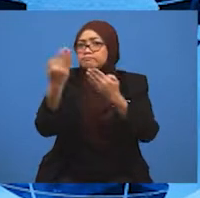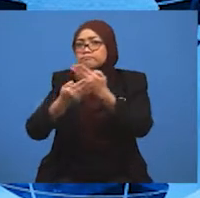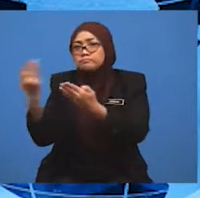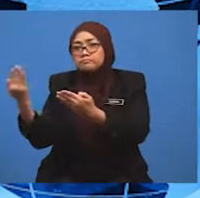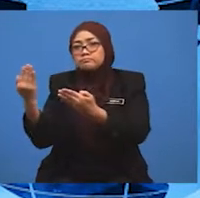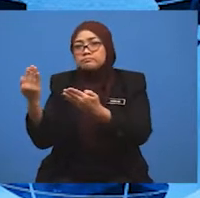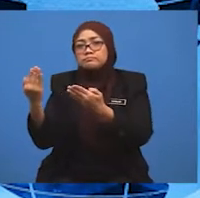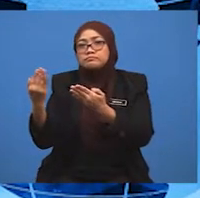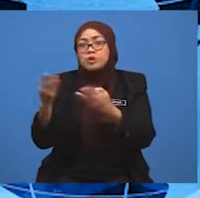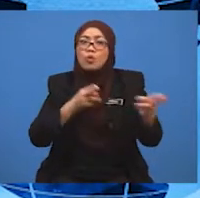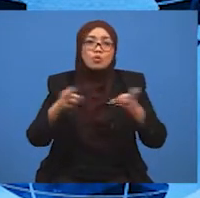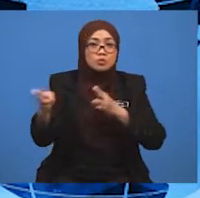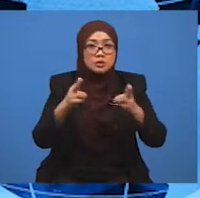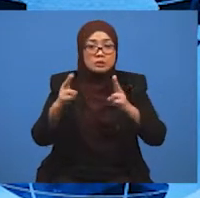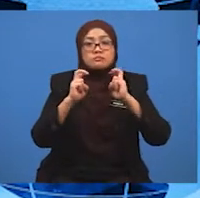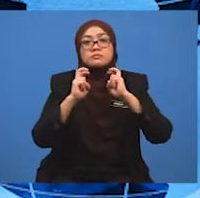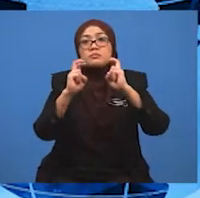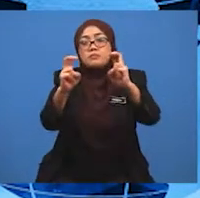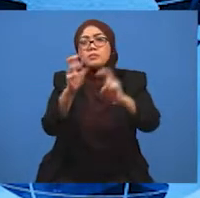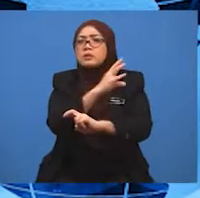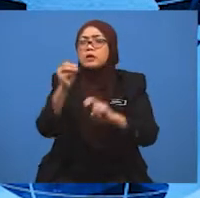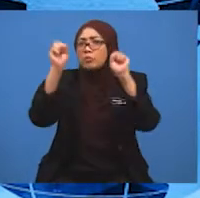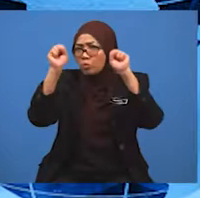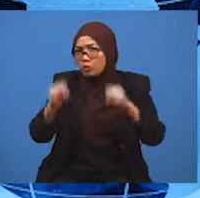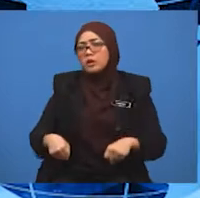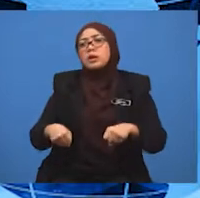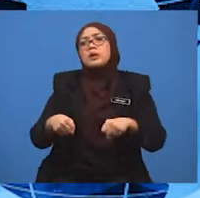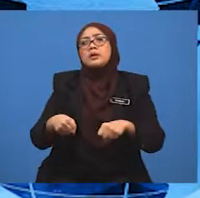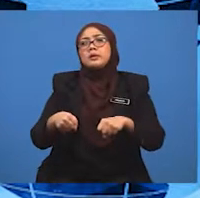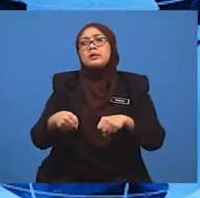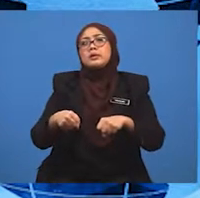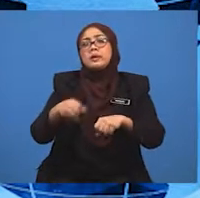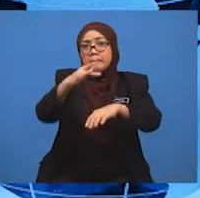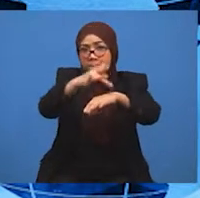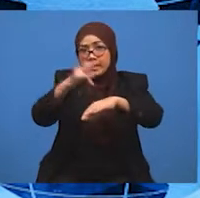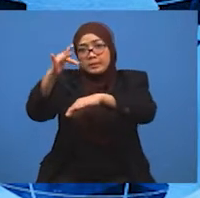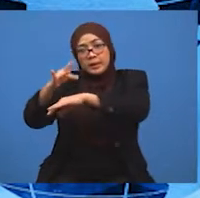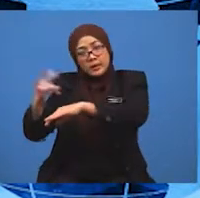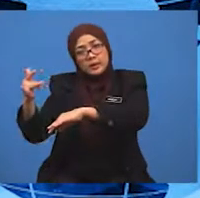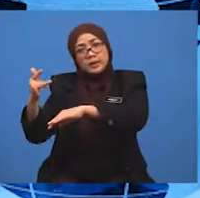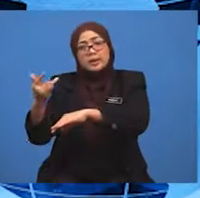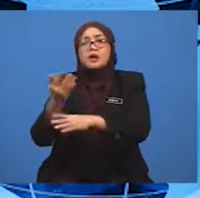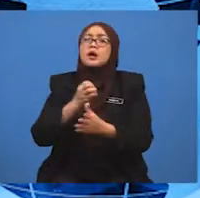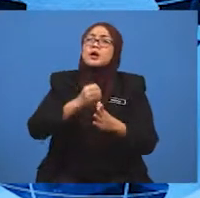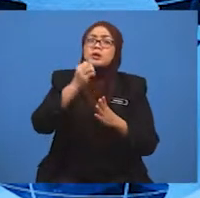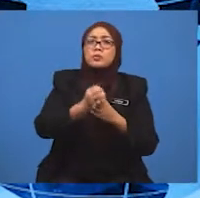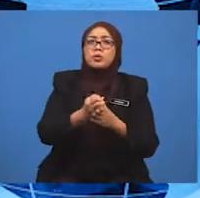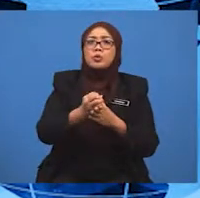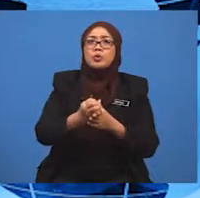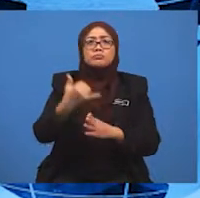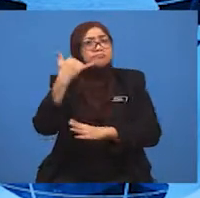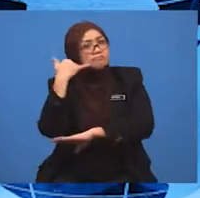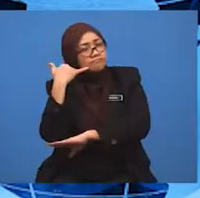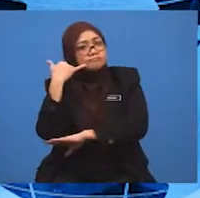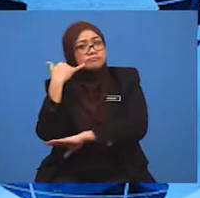pengangkutan, ia boleh menggunakan e-panggilan dengan menempah atau memesan